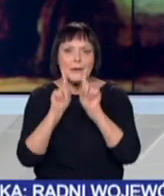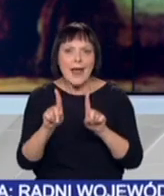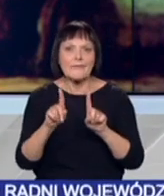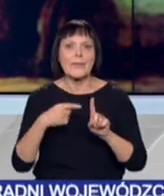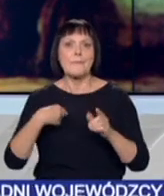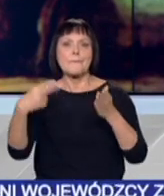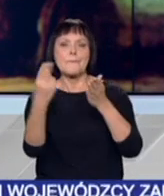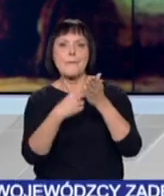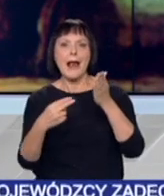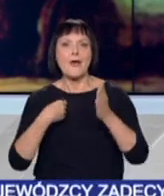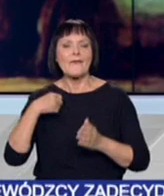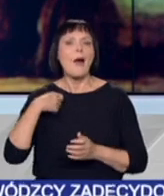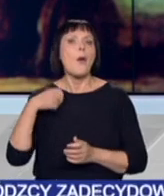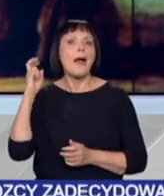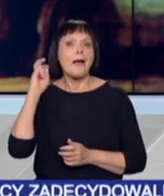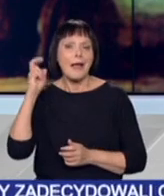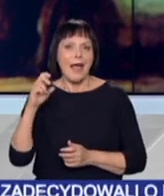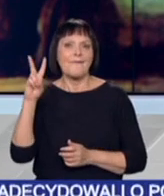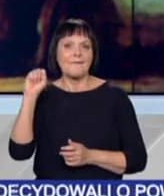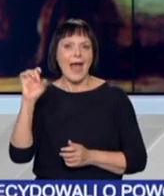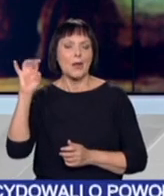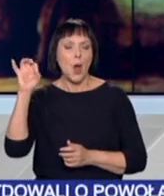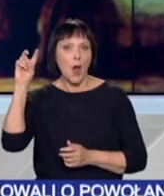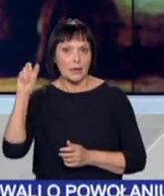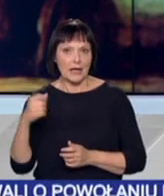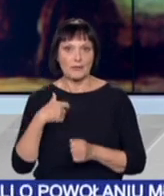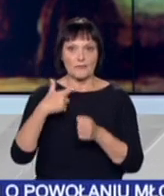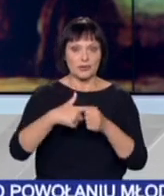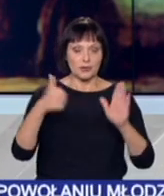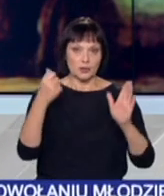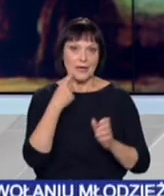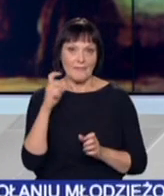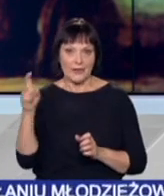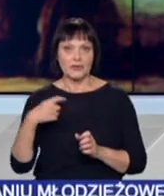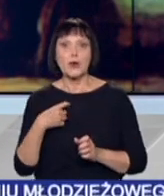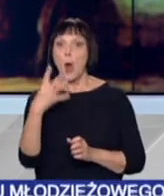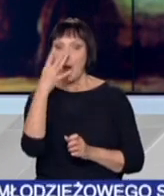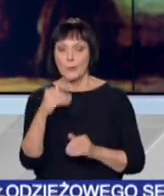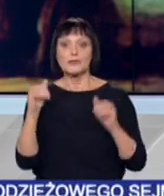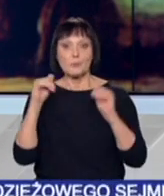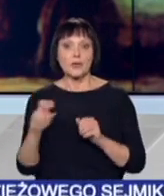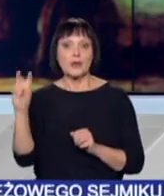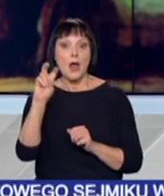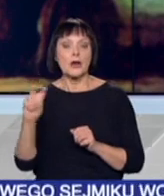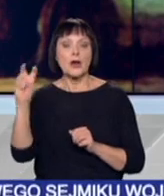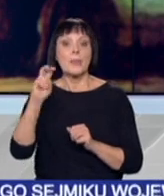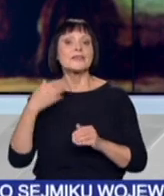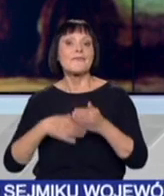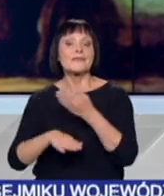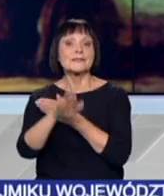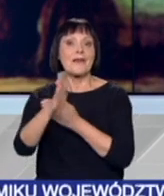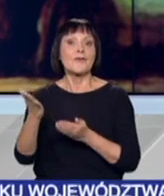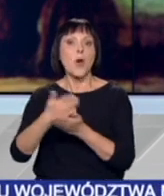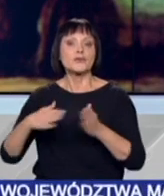holenderskiego postimpresjonisty. Od 26 kwietnia obraz będzie można obejrzeć na wystawie w oddziale